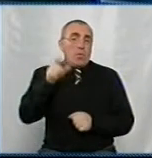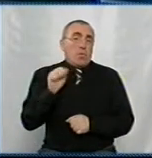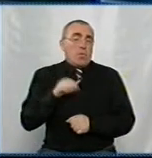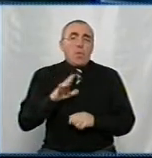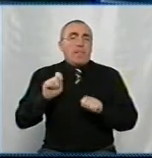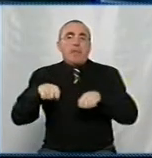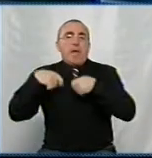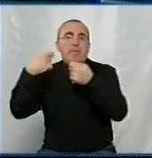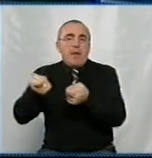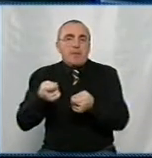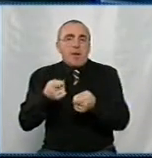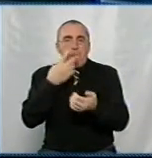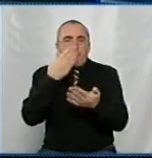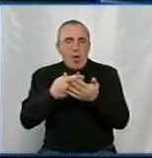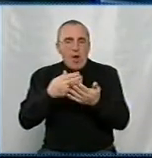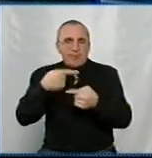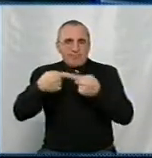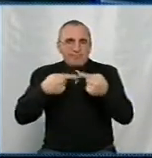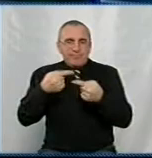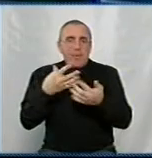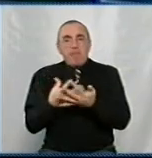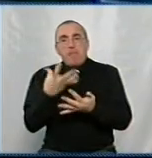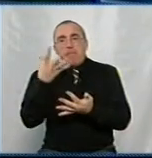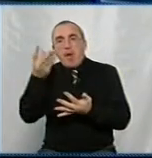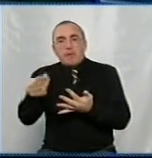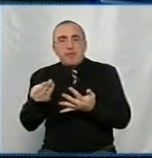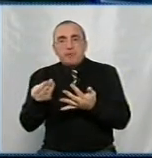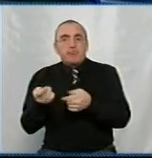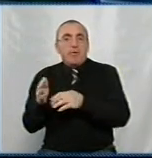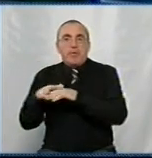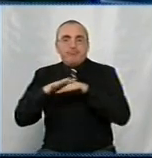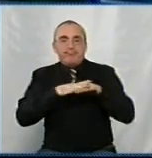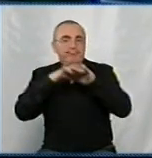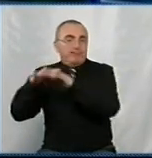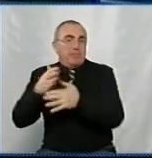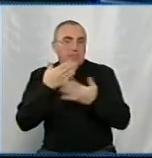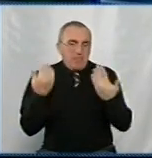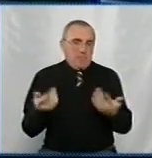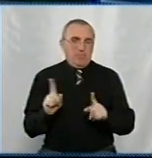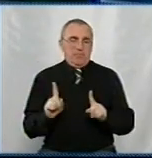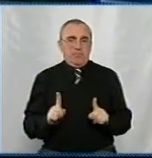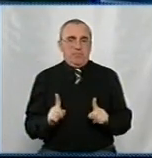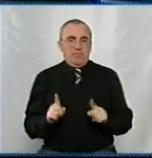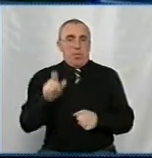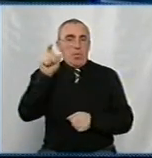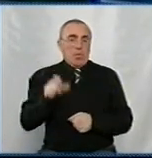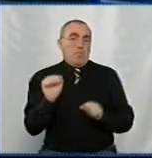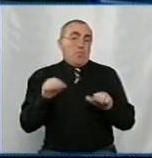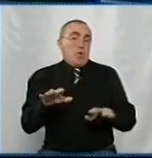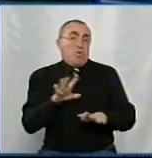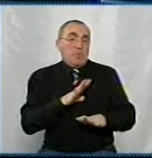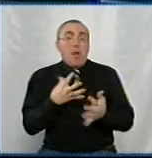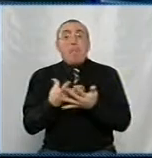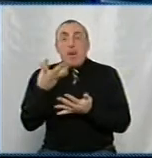передати показників часно. Платіж не дійшов, загубився. Платіж не дійшов, там люди, може,